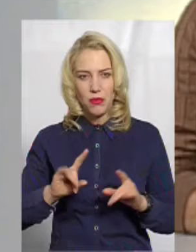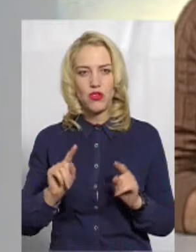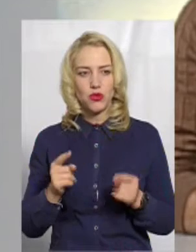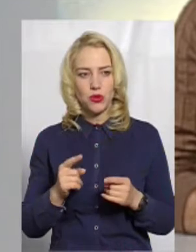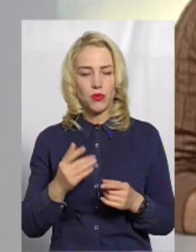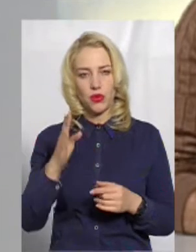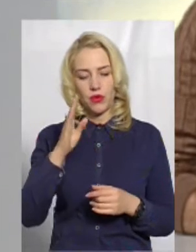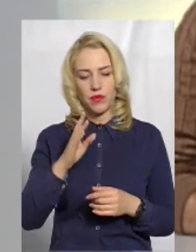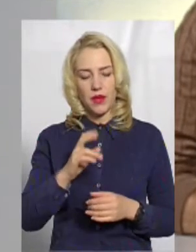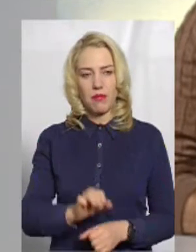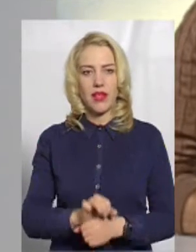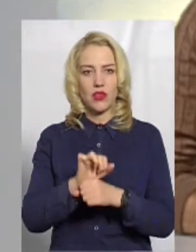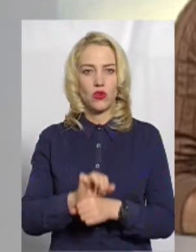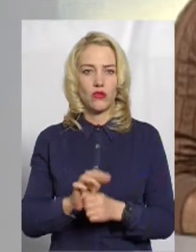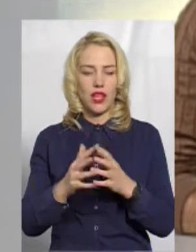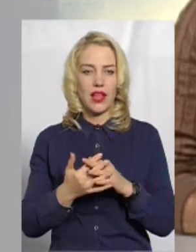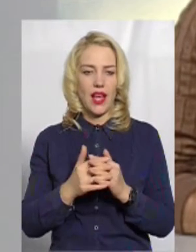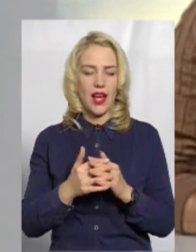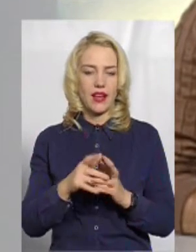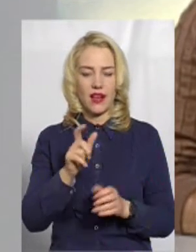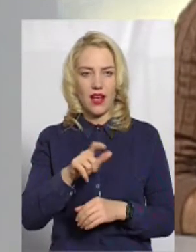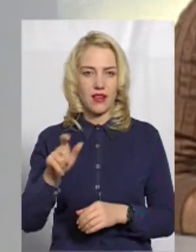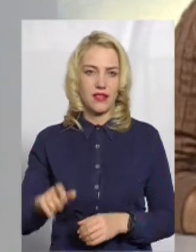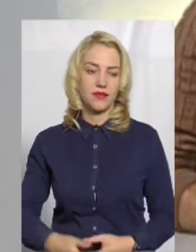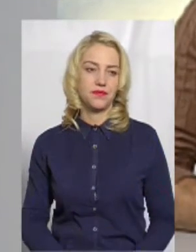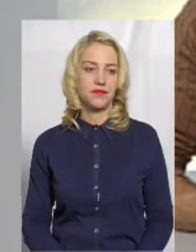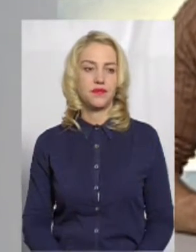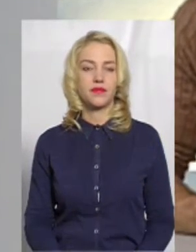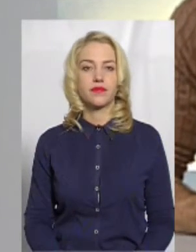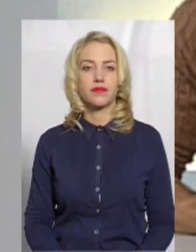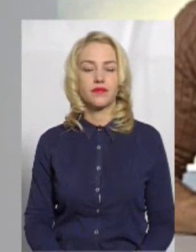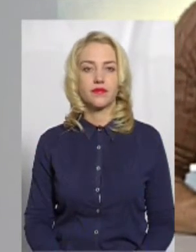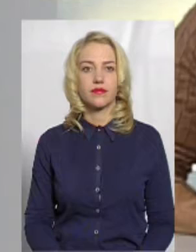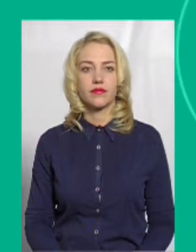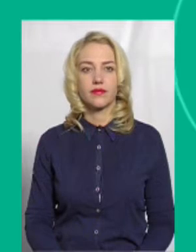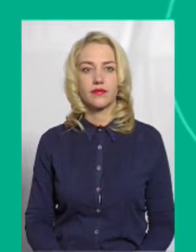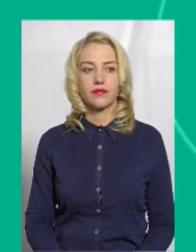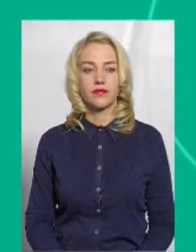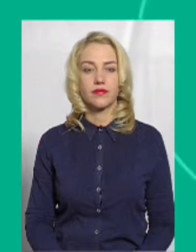чому сьогодні мітингували аграрії. Послухаємо його коментар і повернемось до розмови.